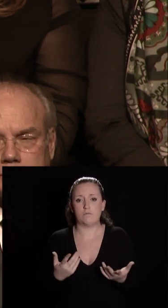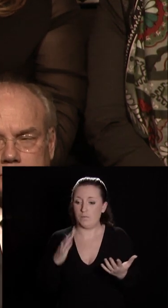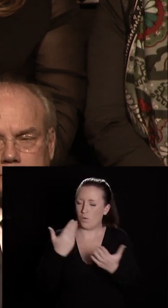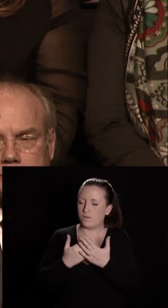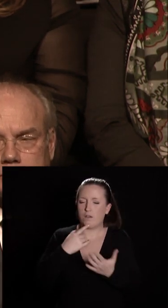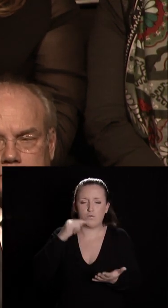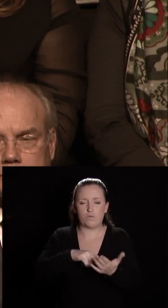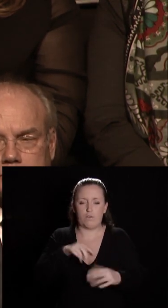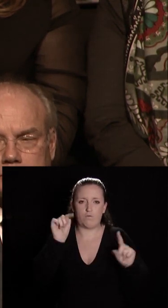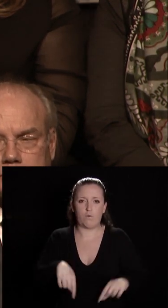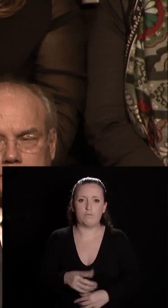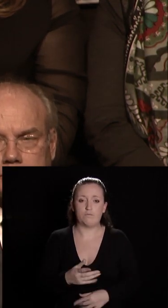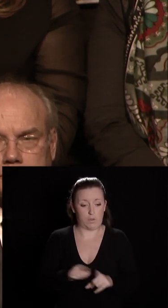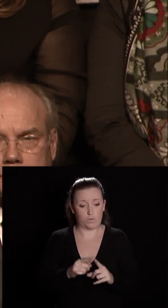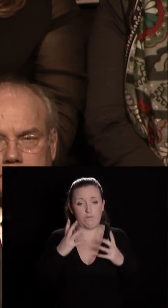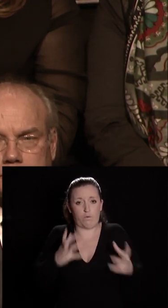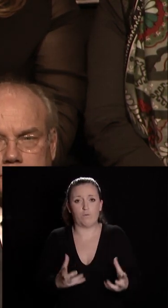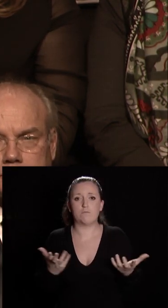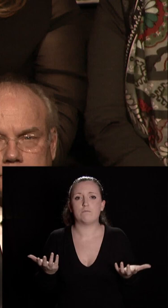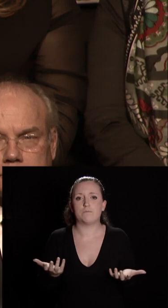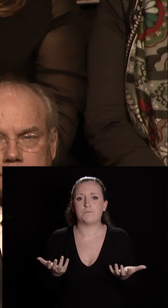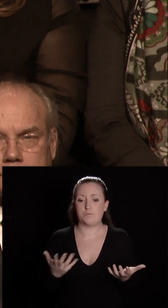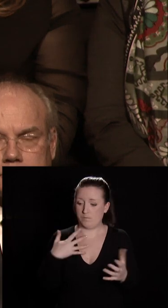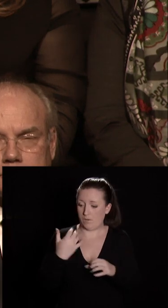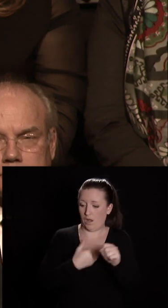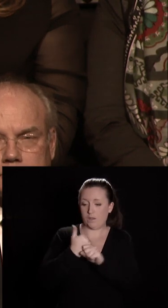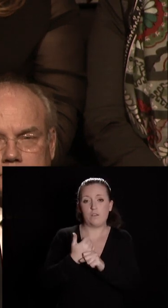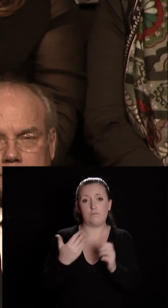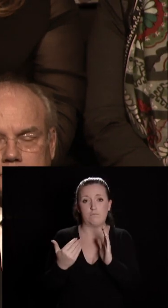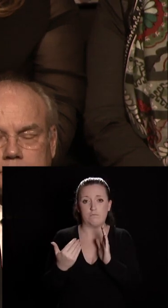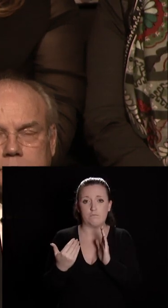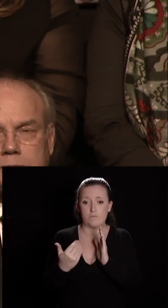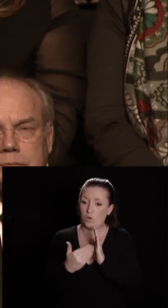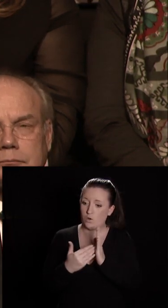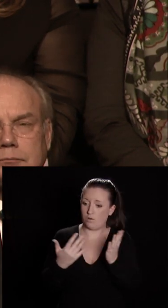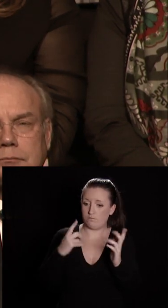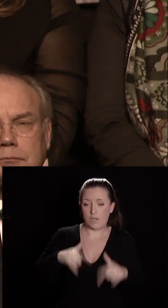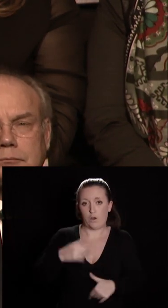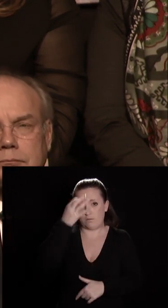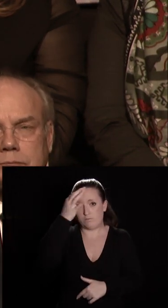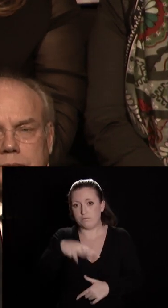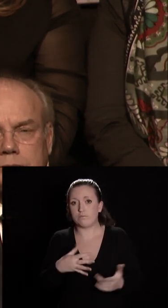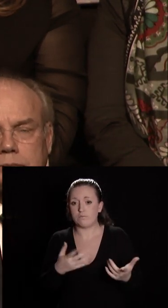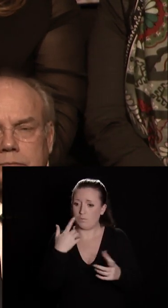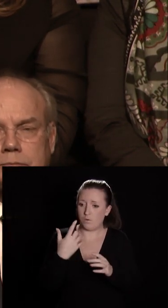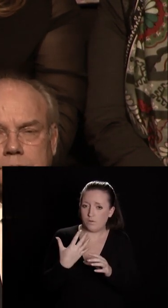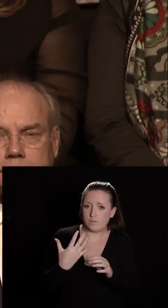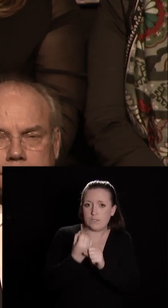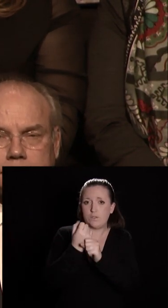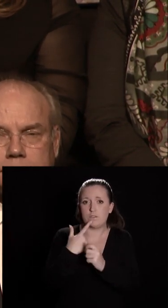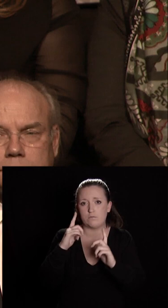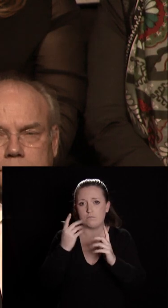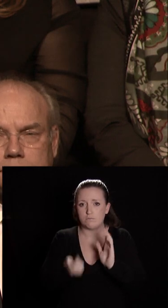nécessité, mais aussi une volonté. Cette année encore, Dijon est une ville qui innove dans le domaine de la réussite éducative,